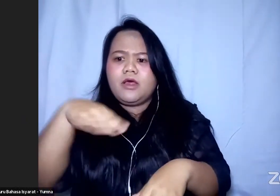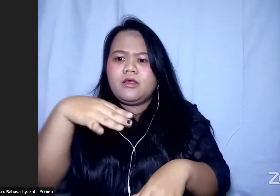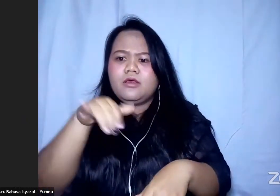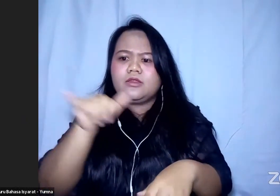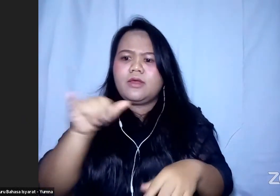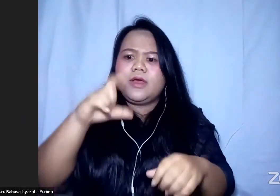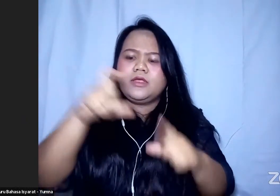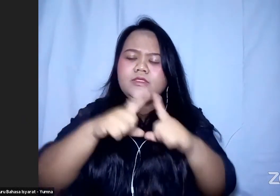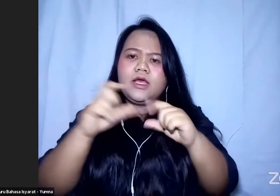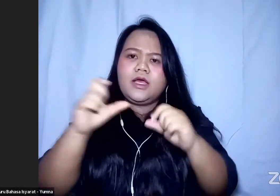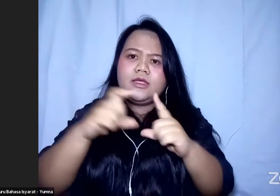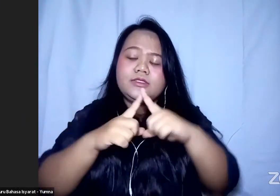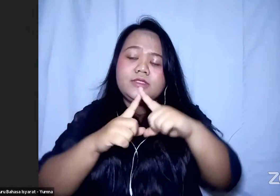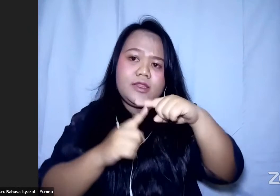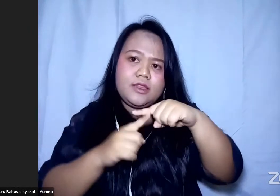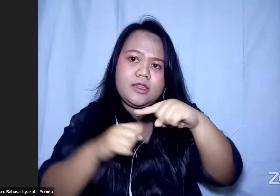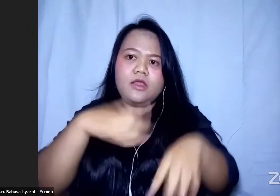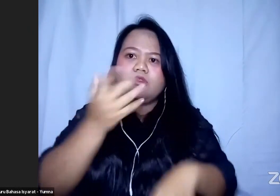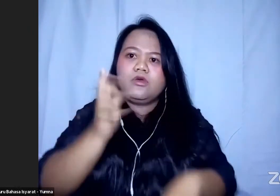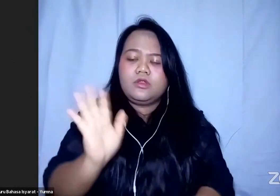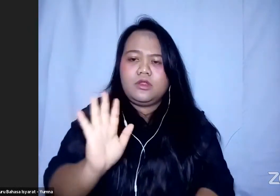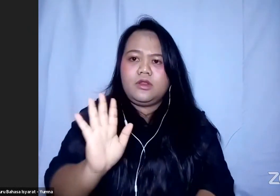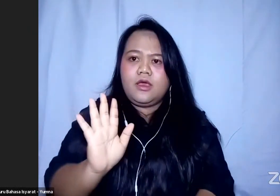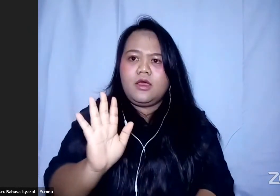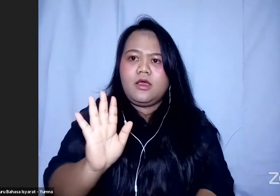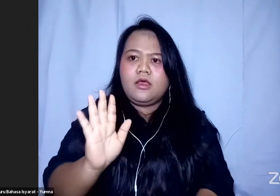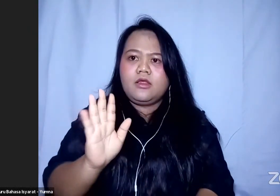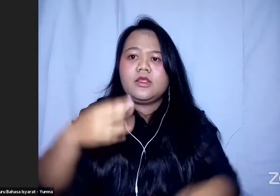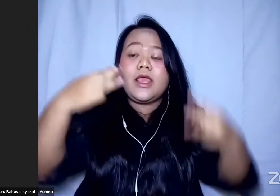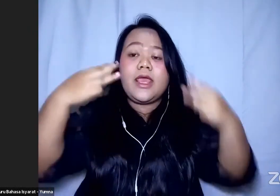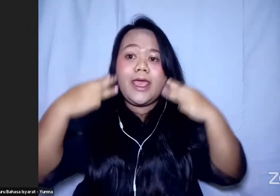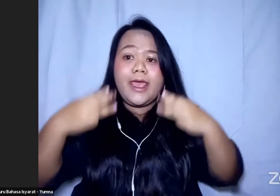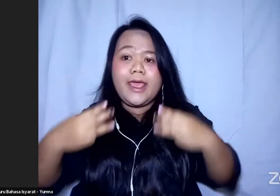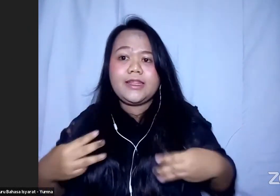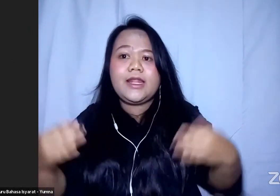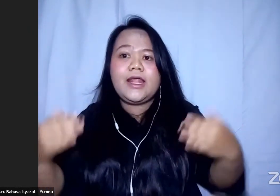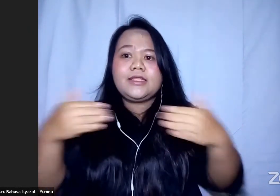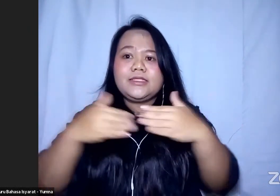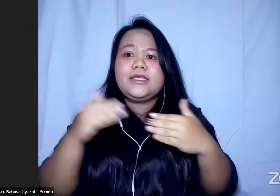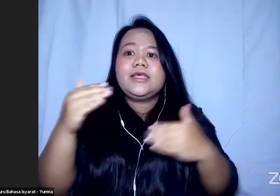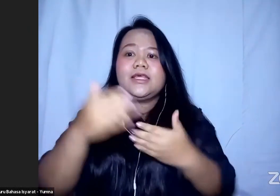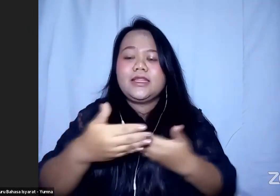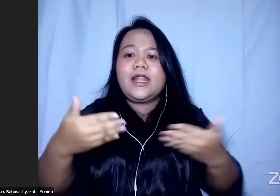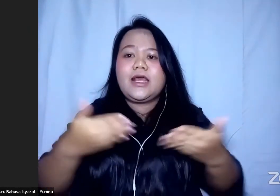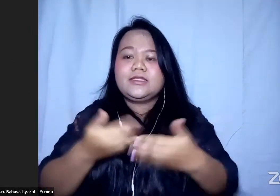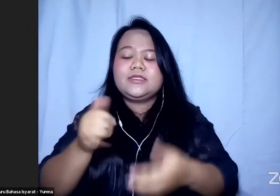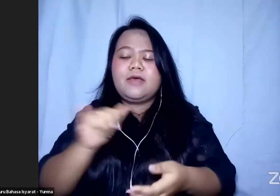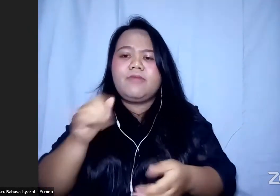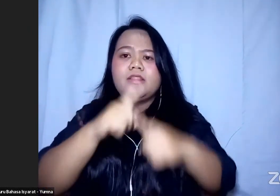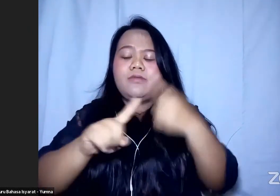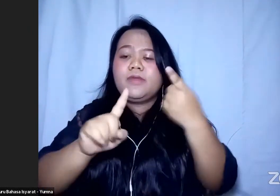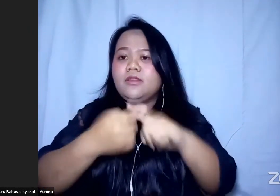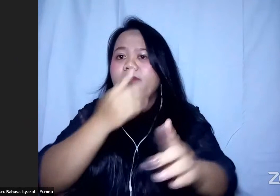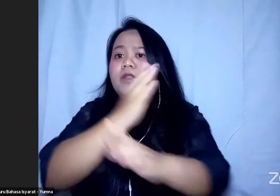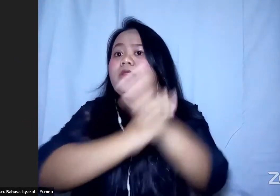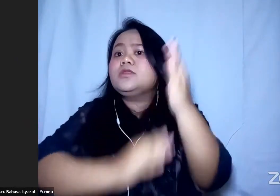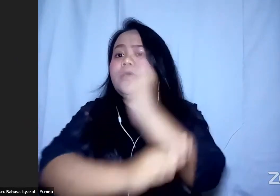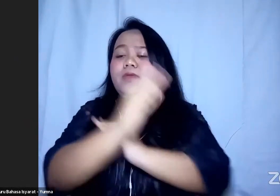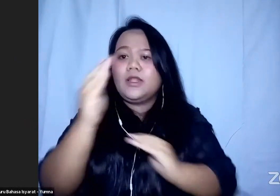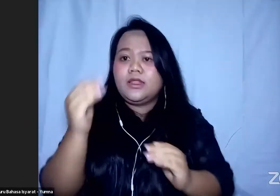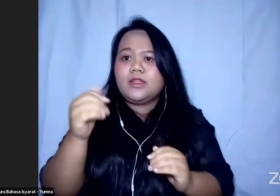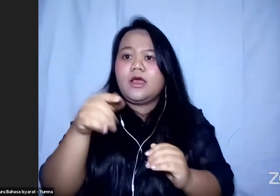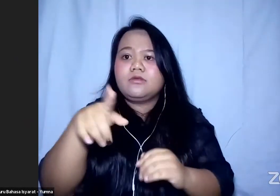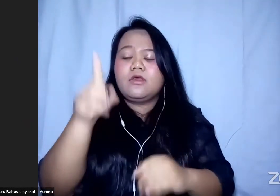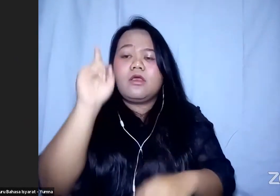kemudian nanti akan dilanjutkan dengan etika berinteraksi dengan teman-teman disabilitas yang mana saya akan